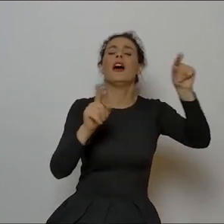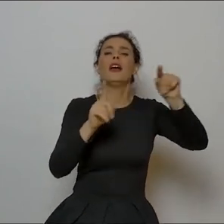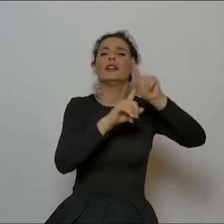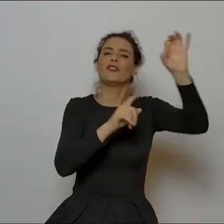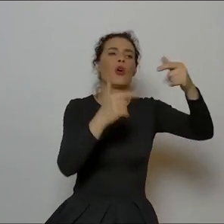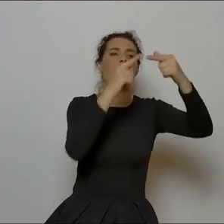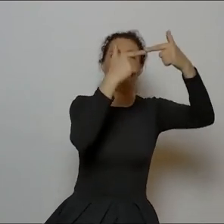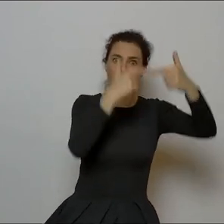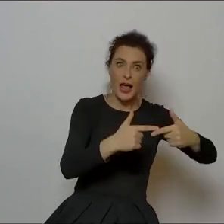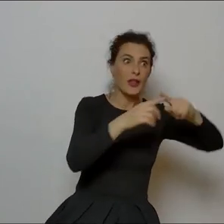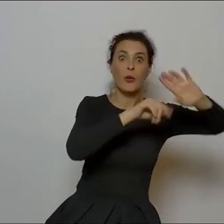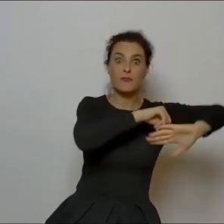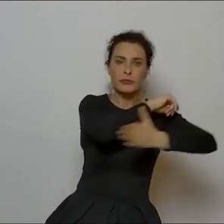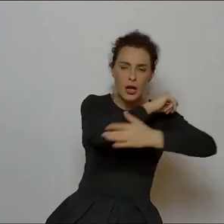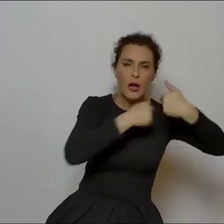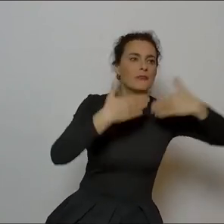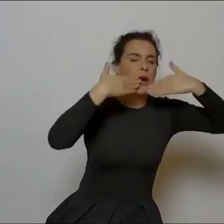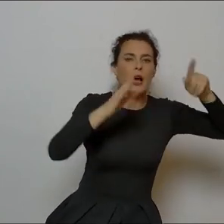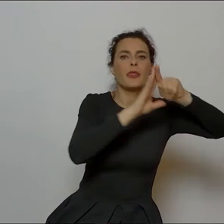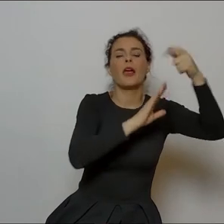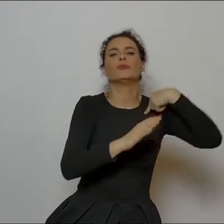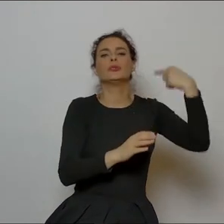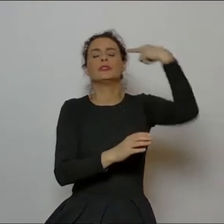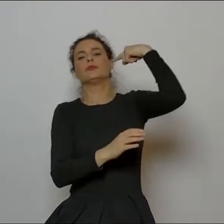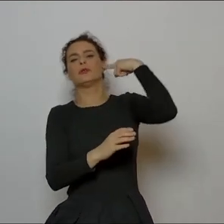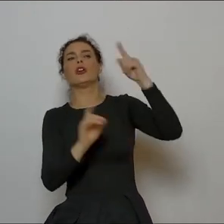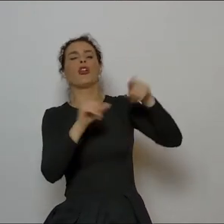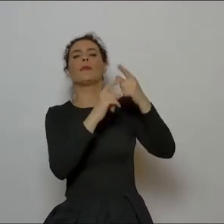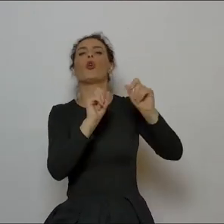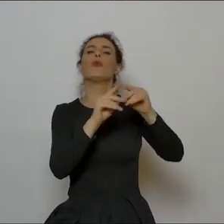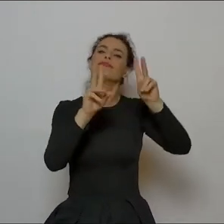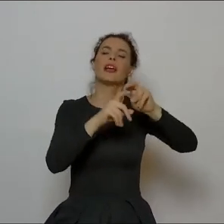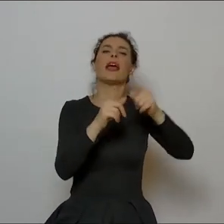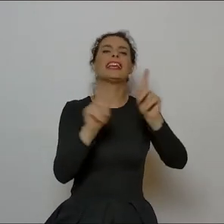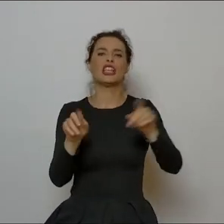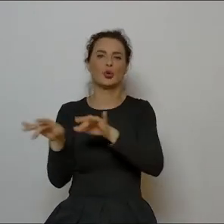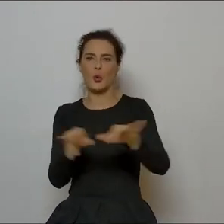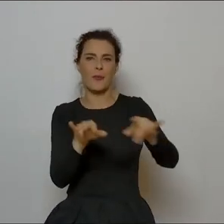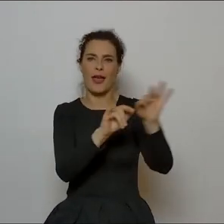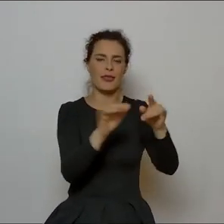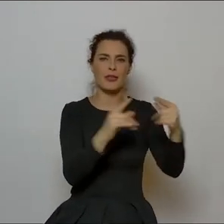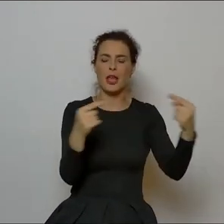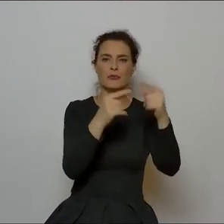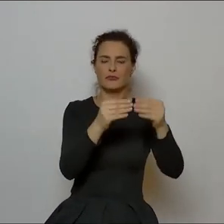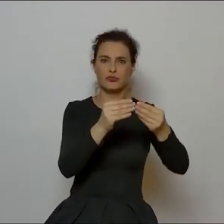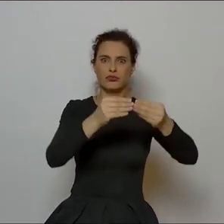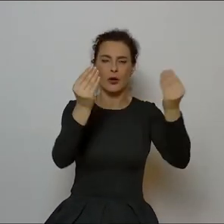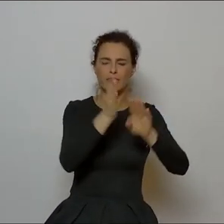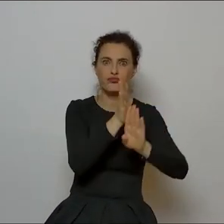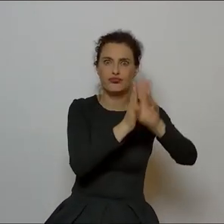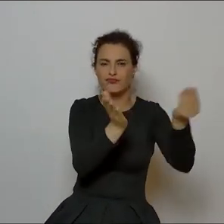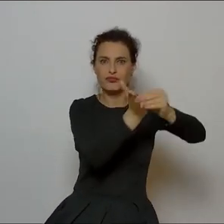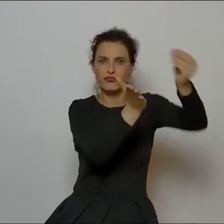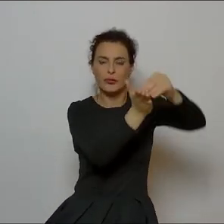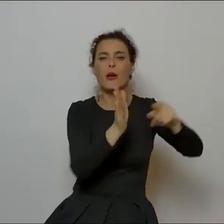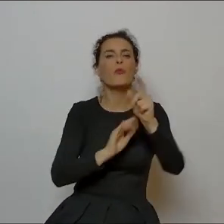asumpt do tego, żeby ją rozwijać we fragmencie instrumentalnym właściwie jeden do jednego. Tutaj muzyka